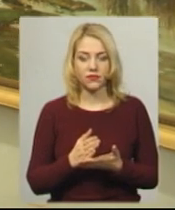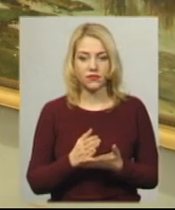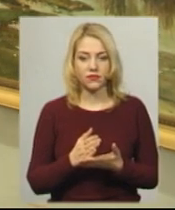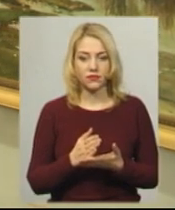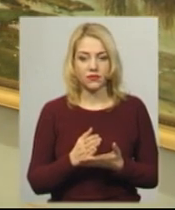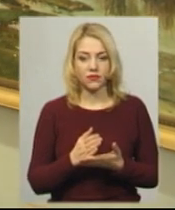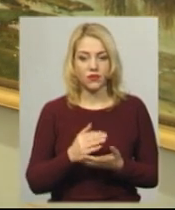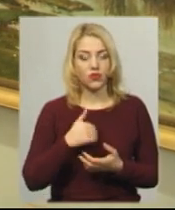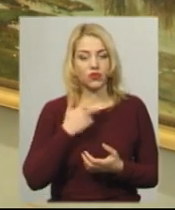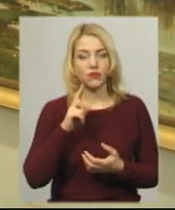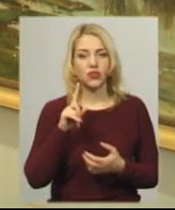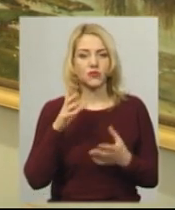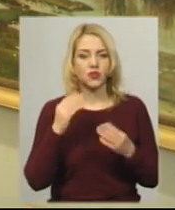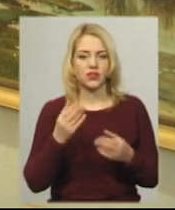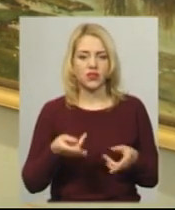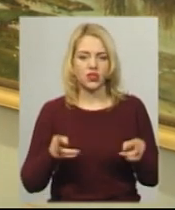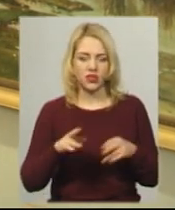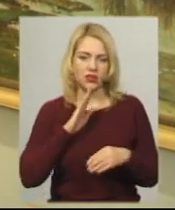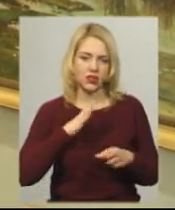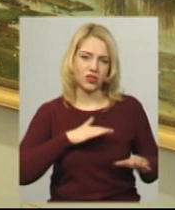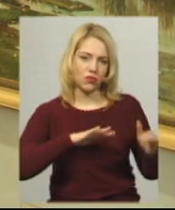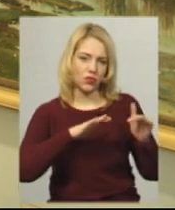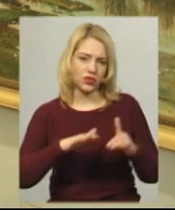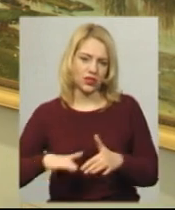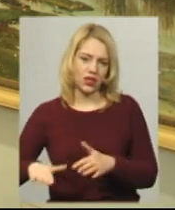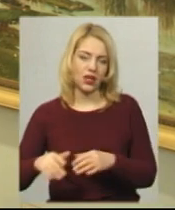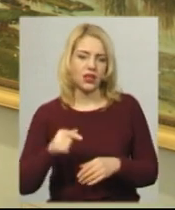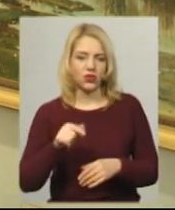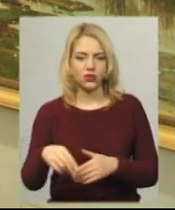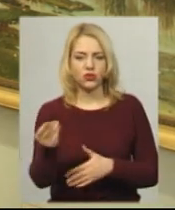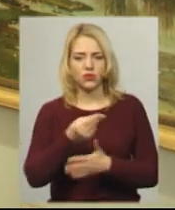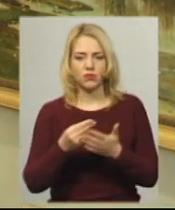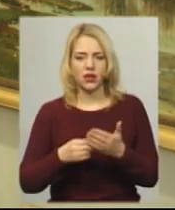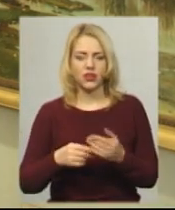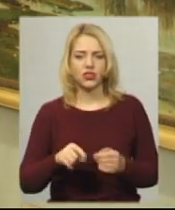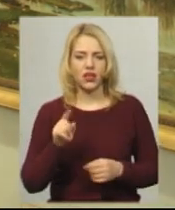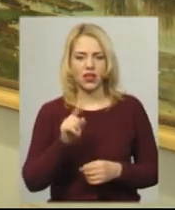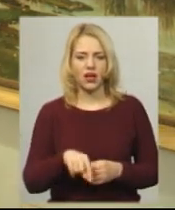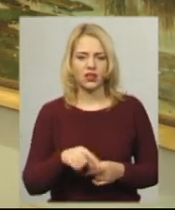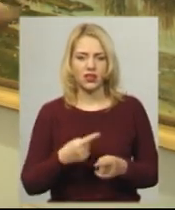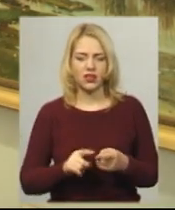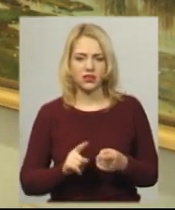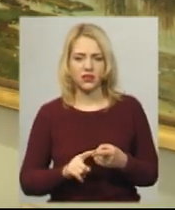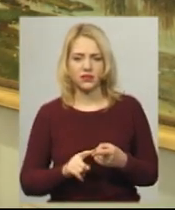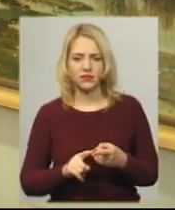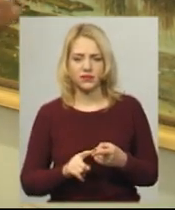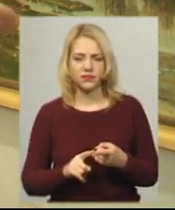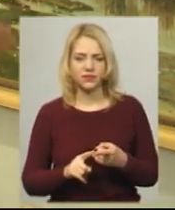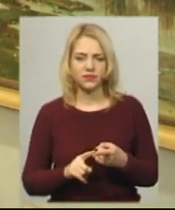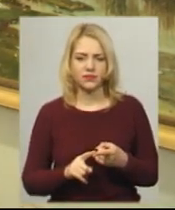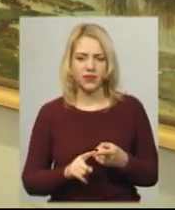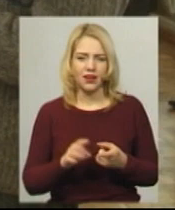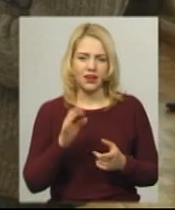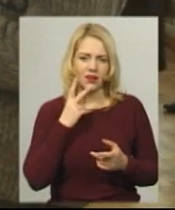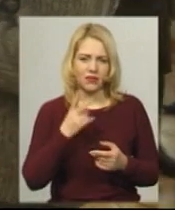хотів би, щоб залишило ще поділля наша. А тут зображено якраз село Горозково, от тут там далі, і